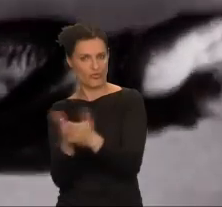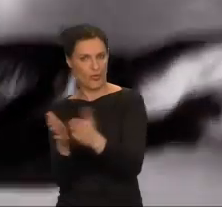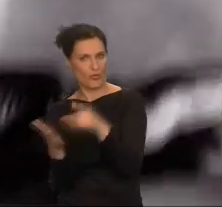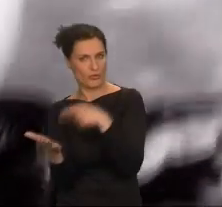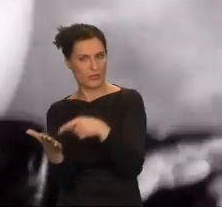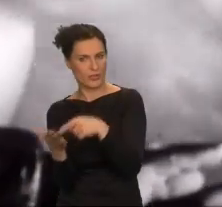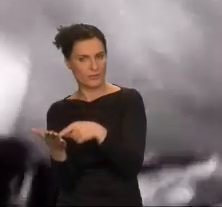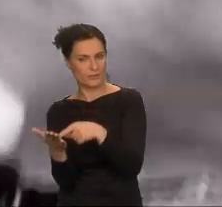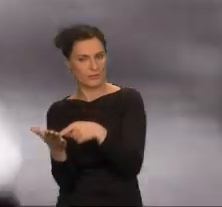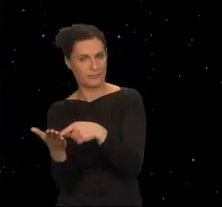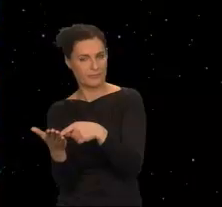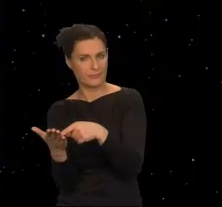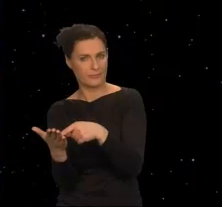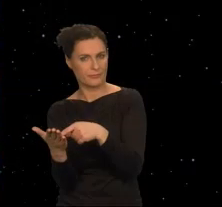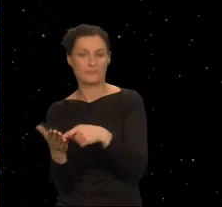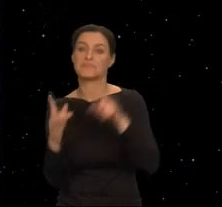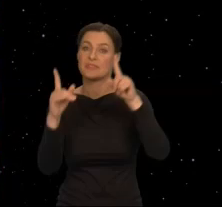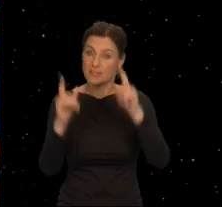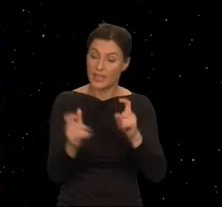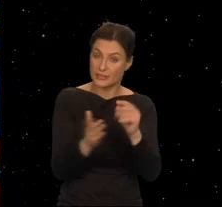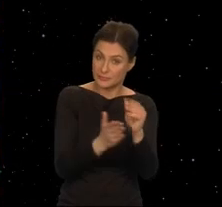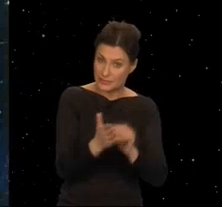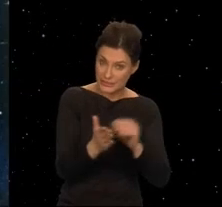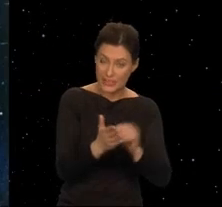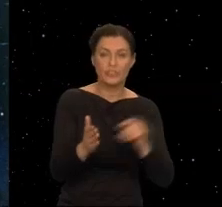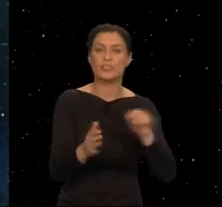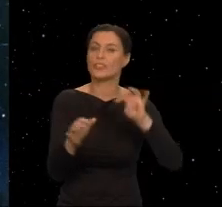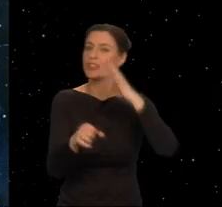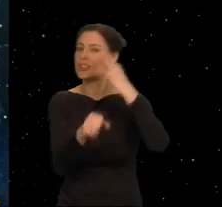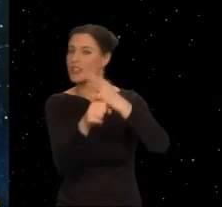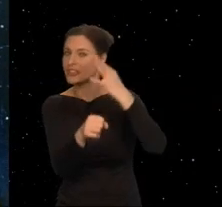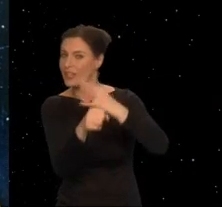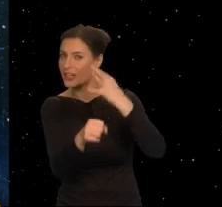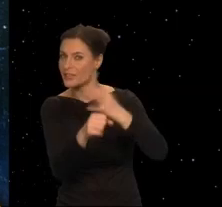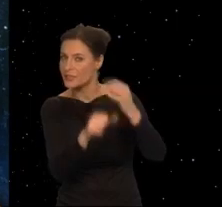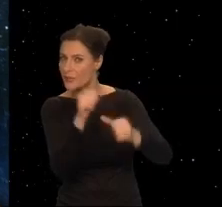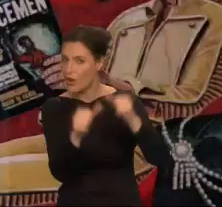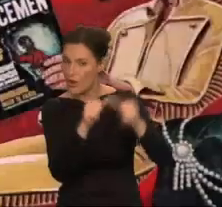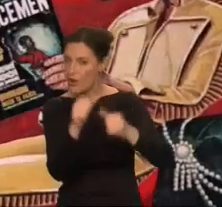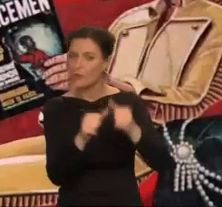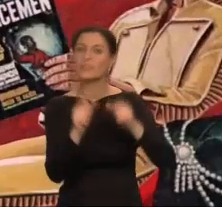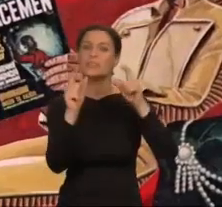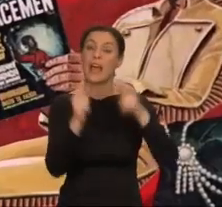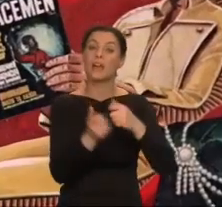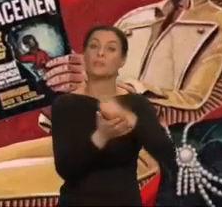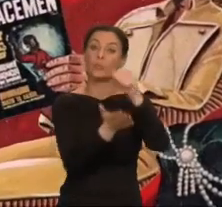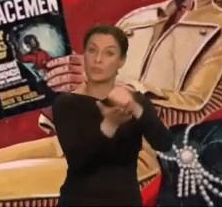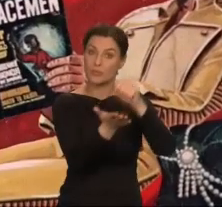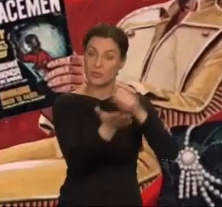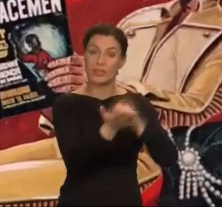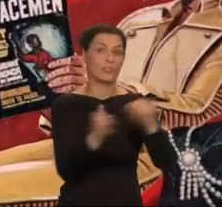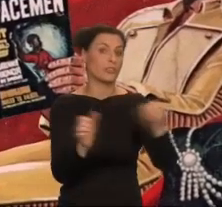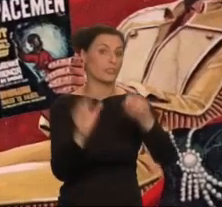Gdy zaczynałam pisać w latach 40. XX wieku i gdy zaczynałam publikować w latach